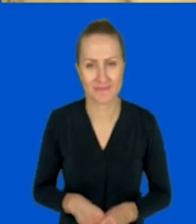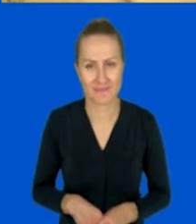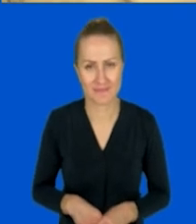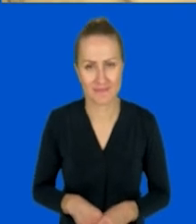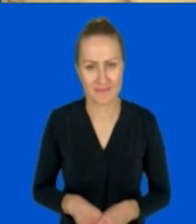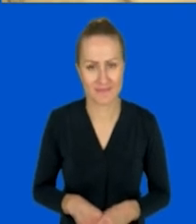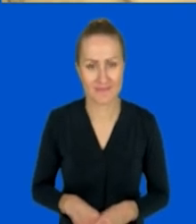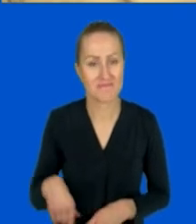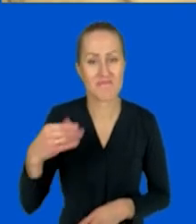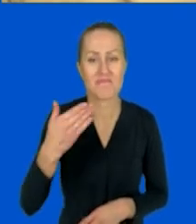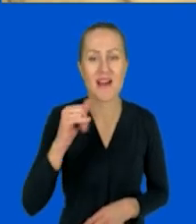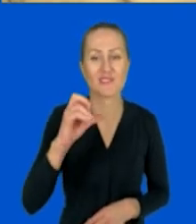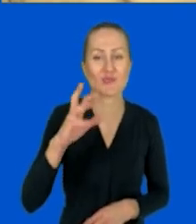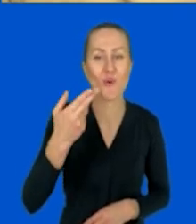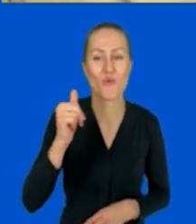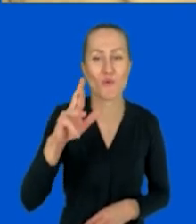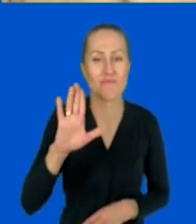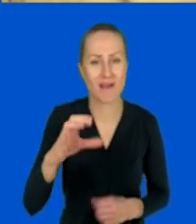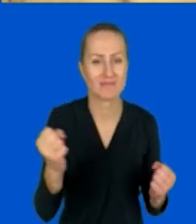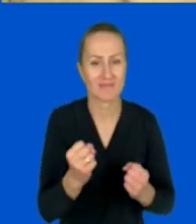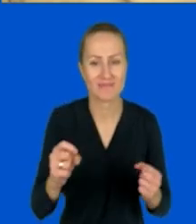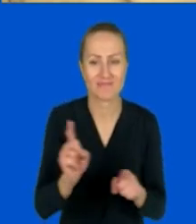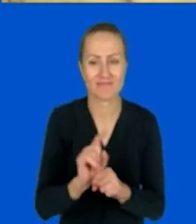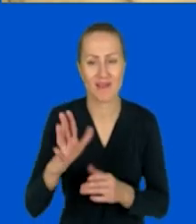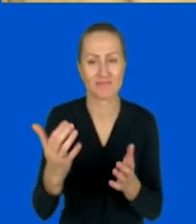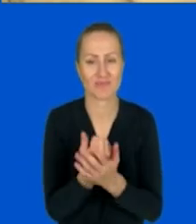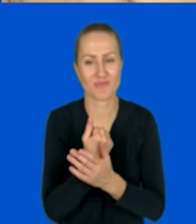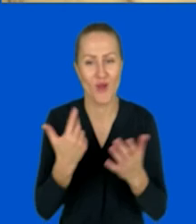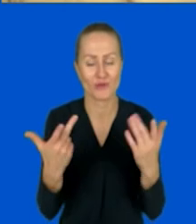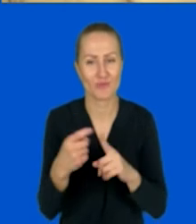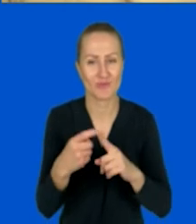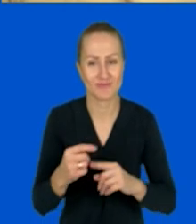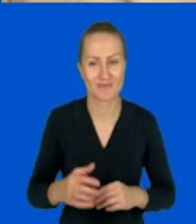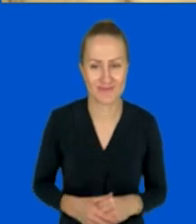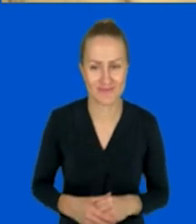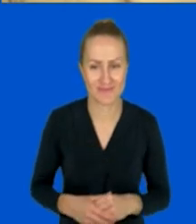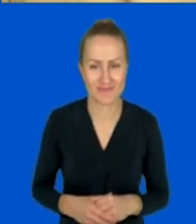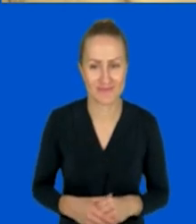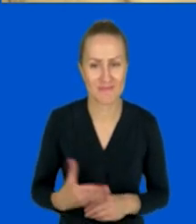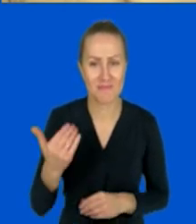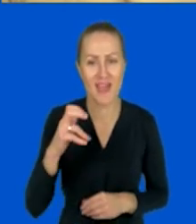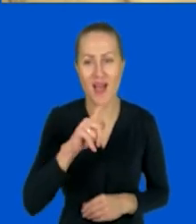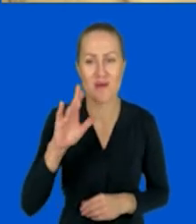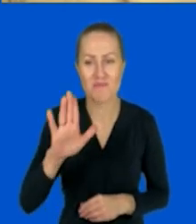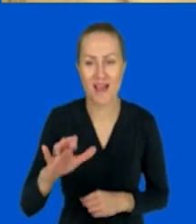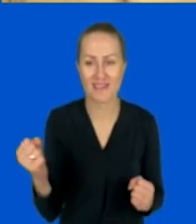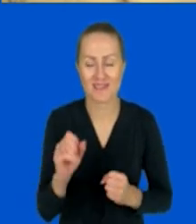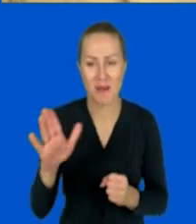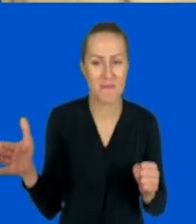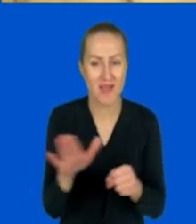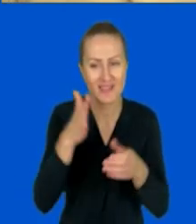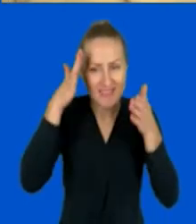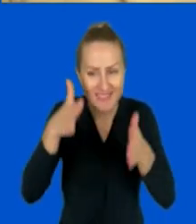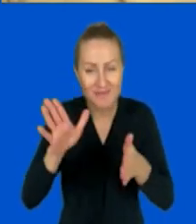ale maskonury widzą do przodu i już mają 8 punktów. Michał, chyba też gra, widzę taki skipiony, że aż mu